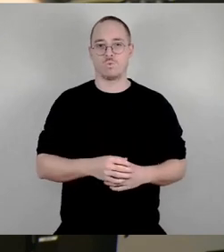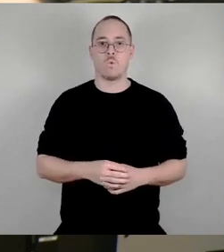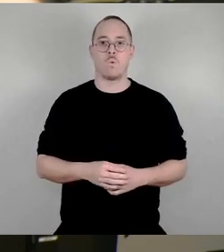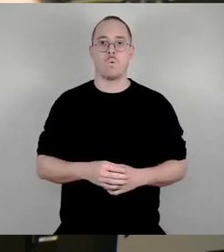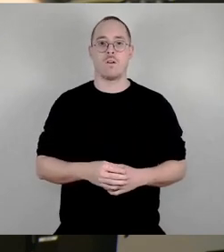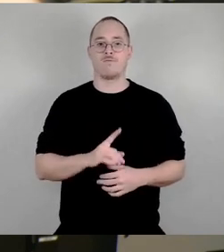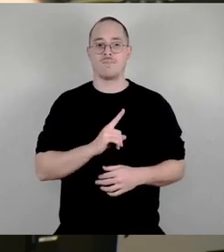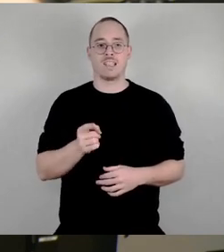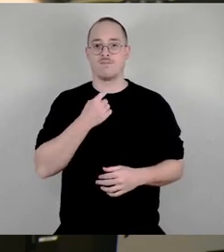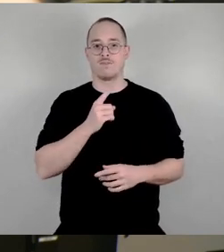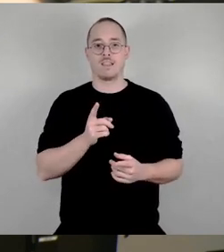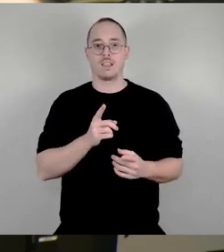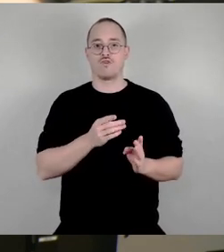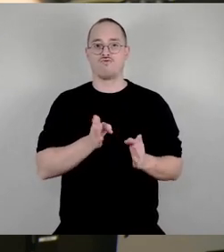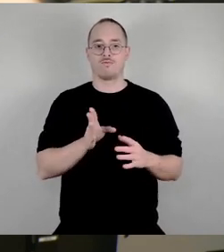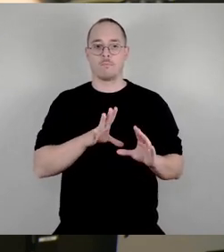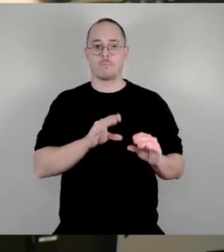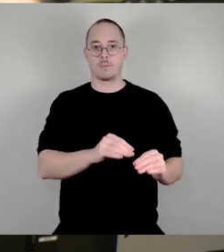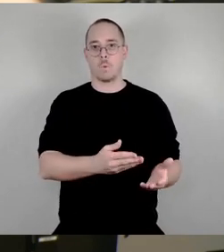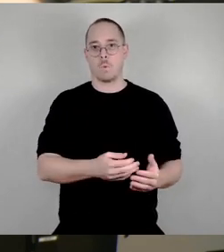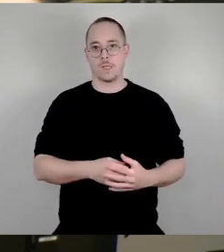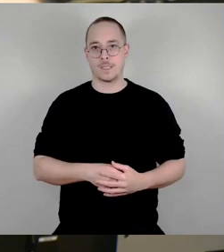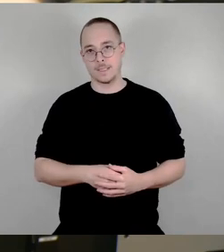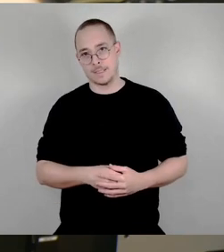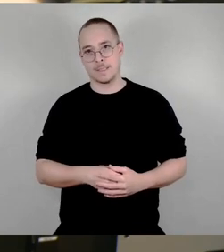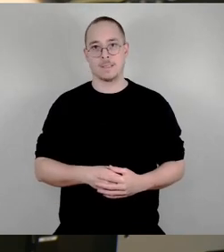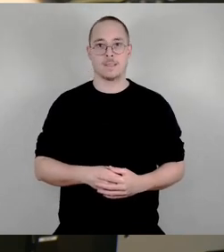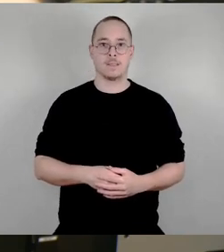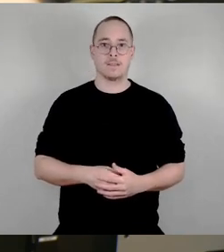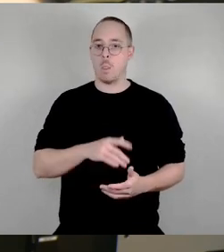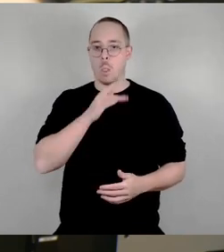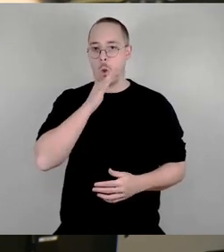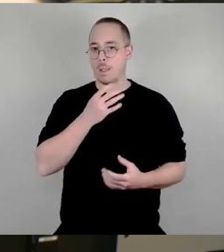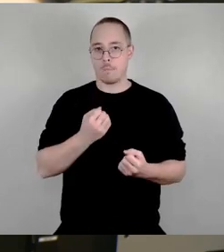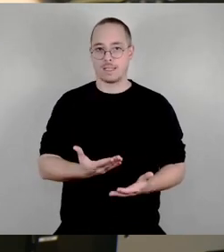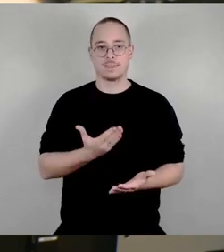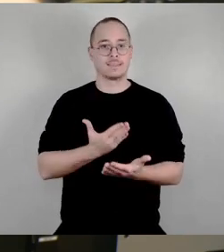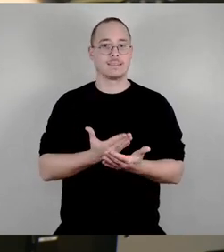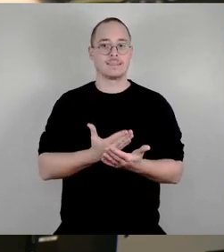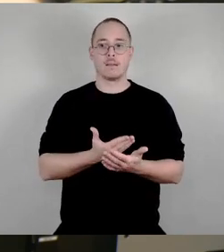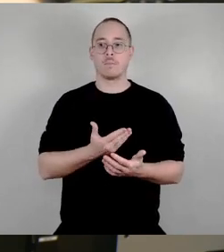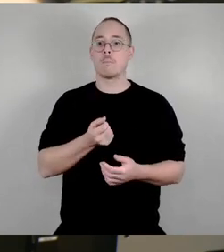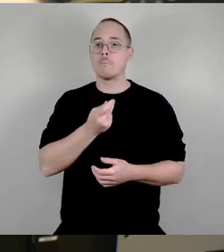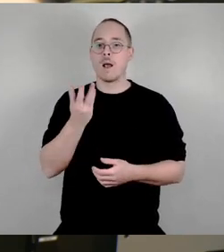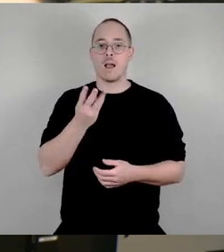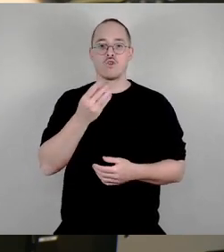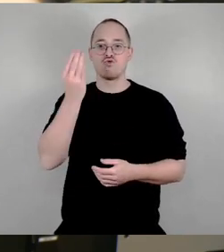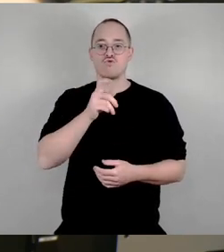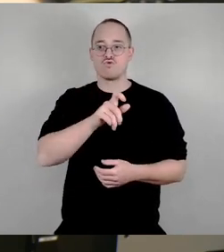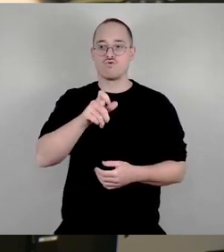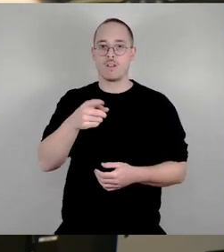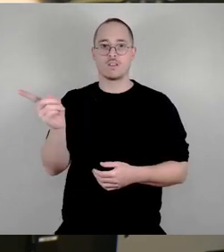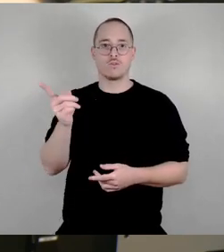nie drin. Und solange nicht mal das dargestellt ist, wird auch diese Möglichkeit, dass einzelne Künstler immer wieder an den gleichen Standorten sich einbuchen,